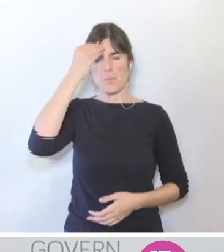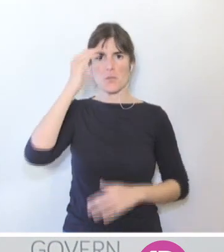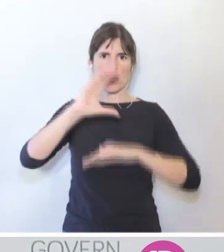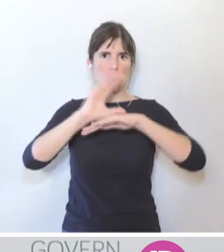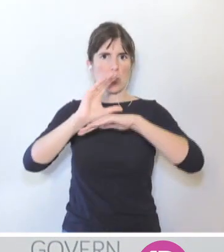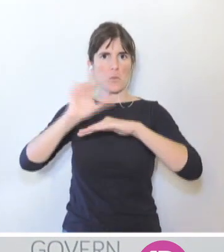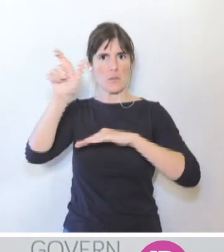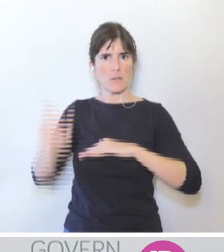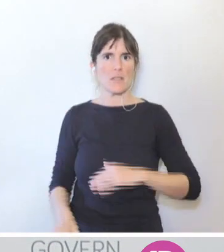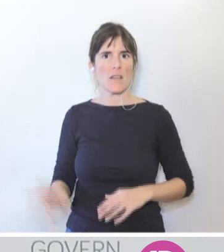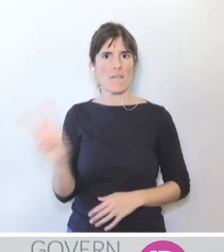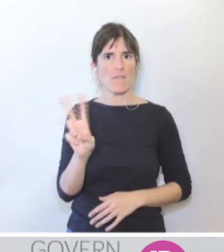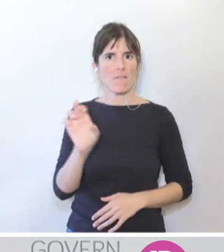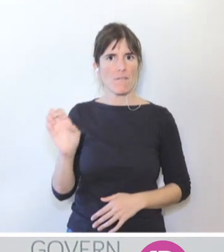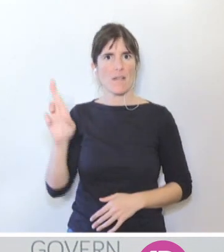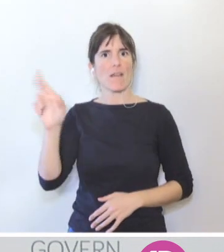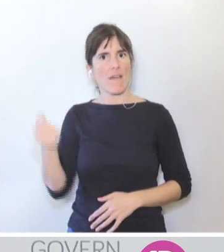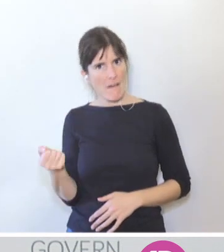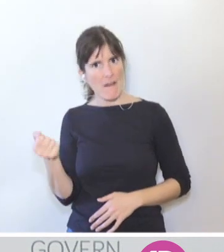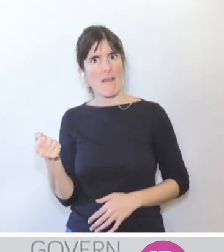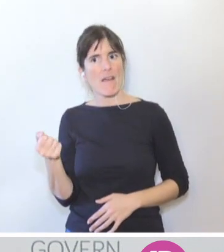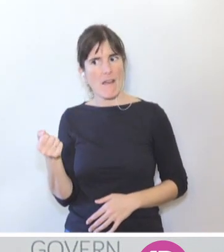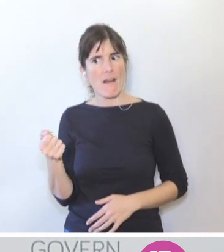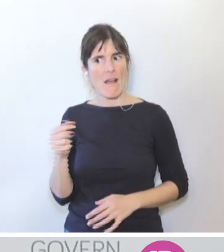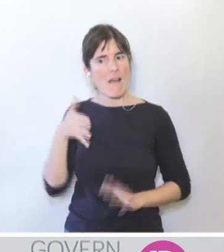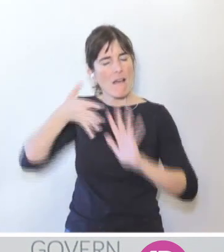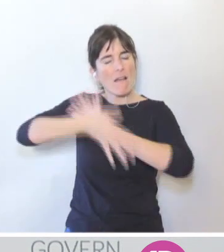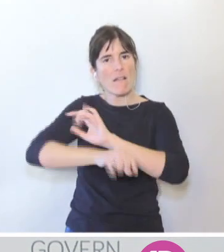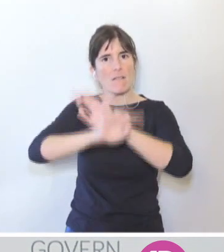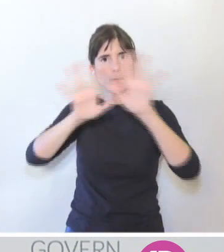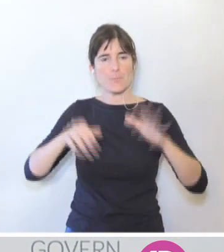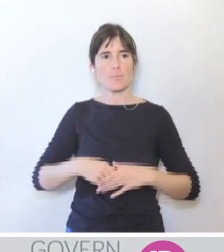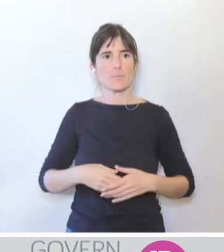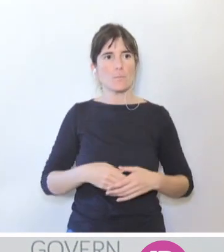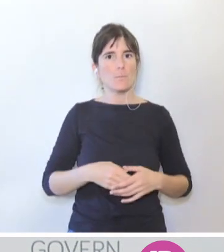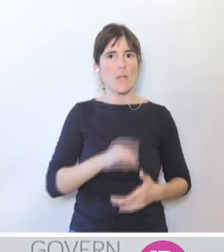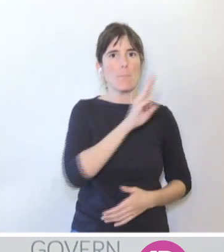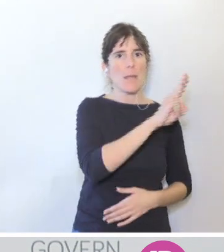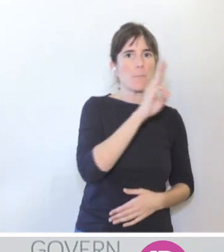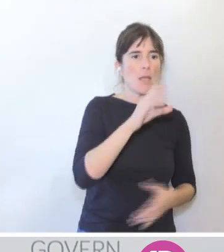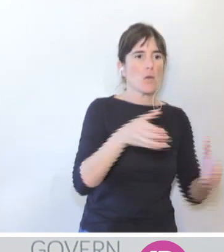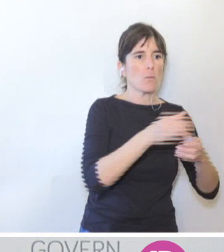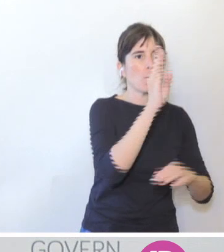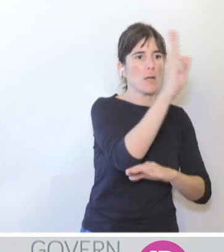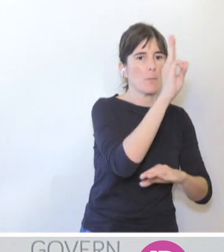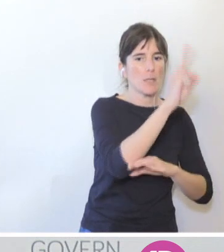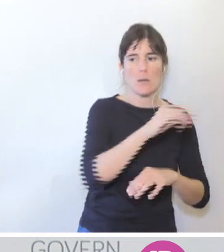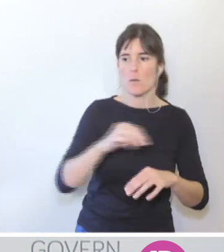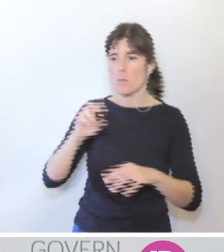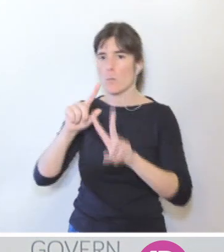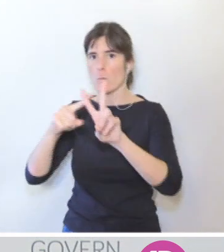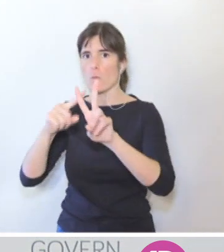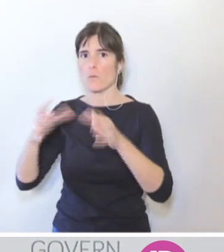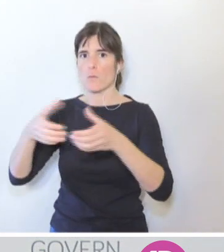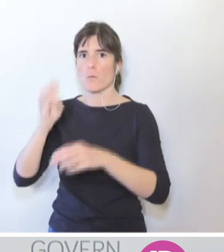hem arribat, s'ha arribat un acord entre dos grups parlamentaris, Vox i Partit Popular, i